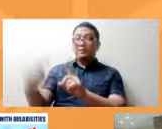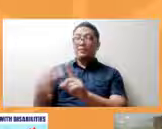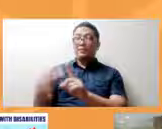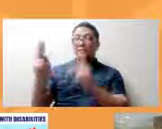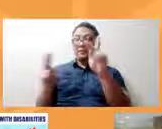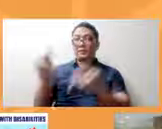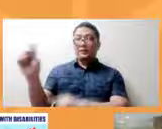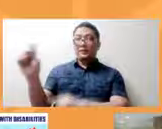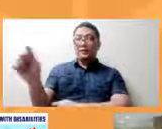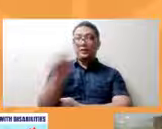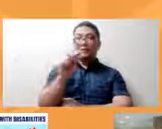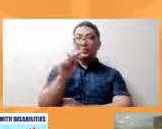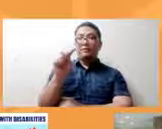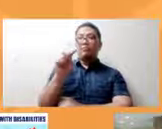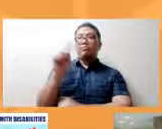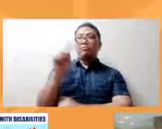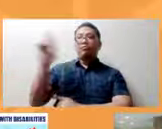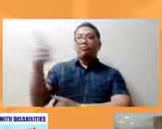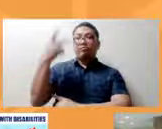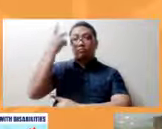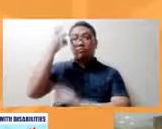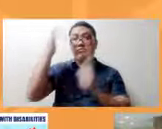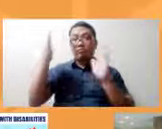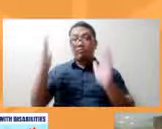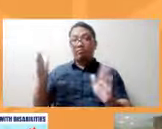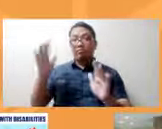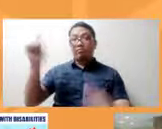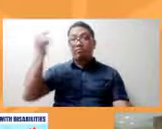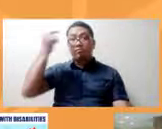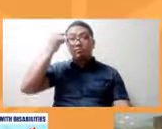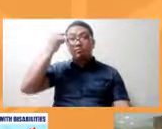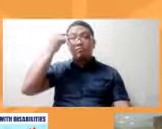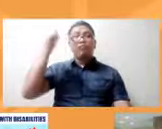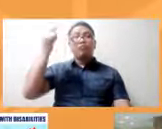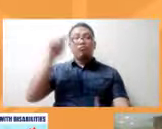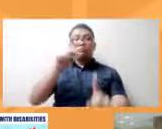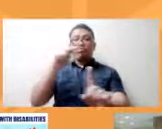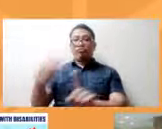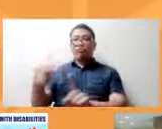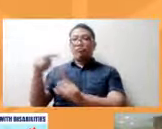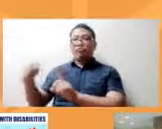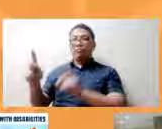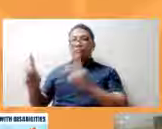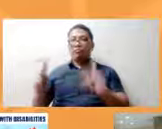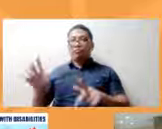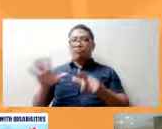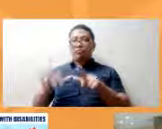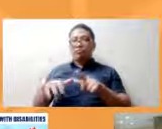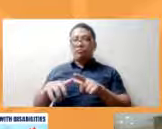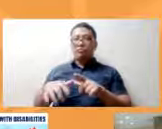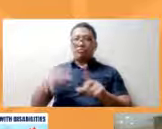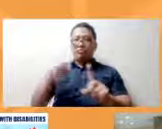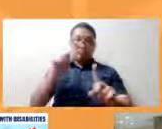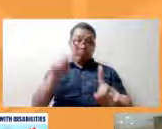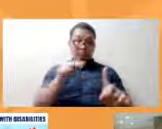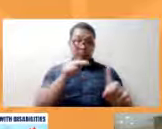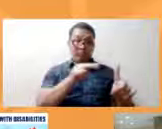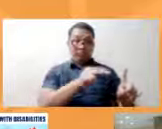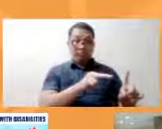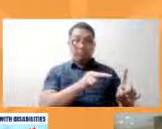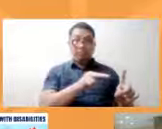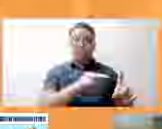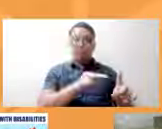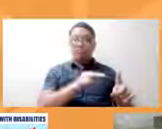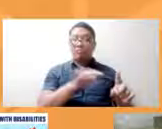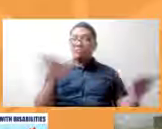ating mga politiko ng ating gobyerno sa mga tao may kapansanan tinitignan ba nila ito na